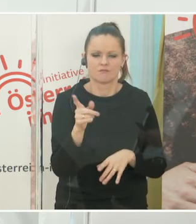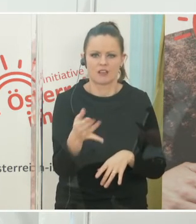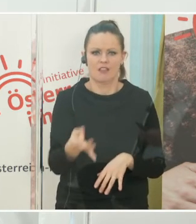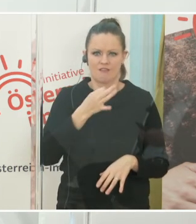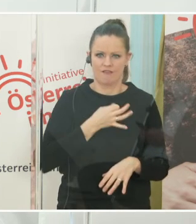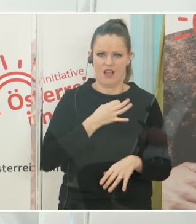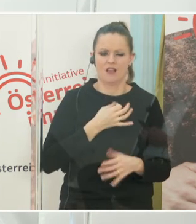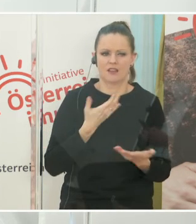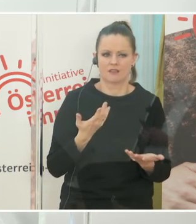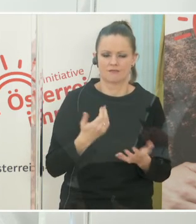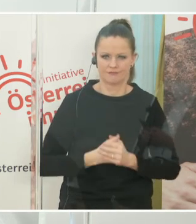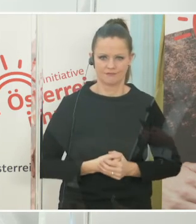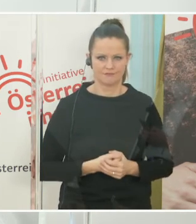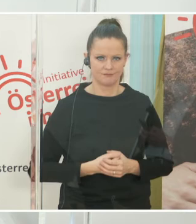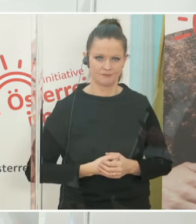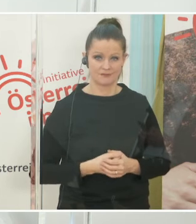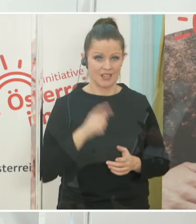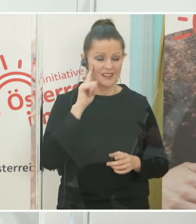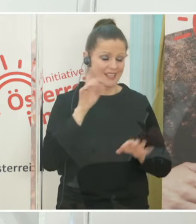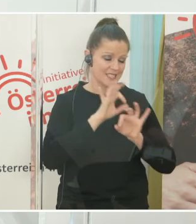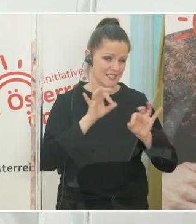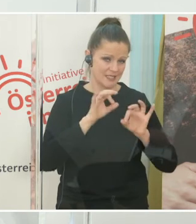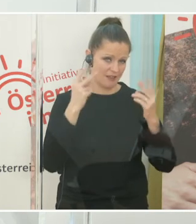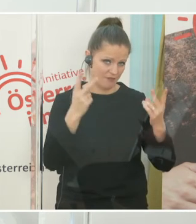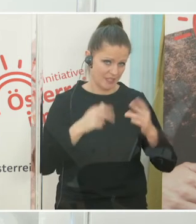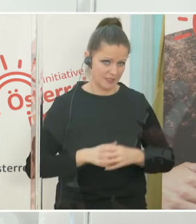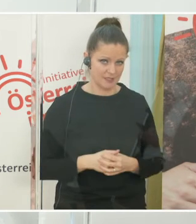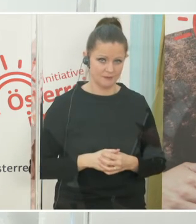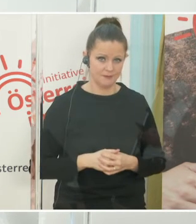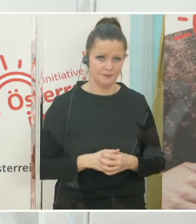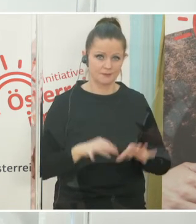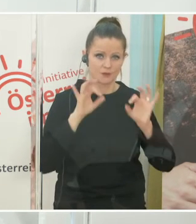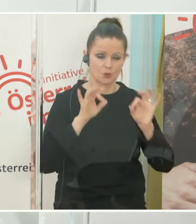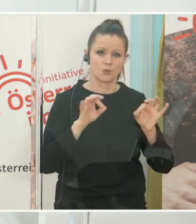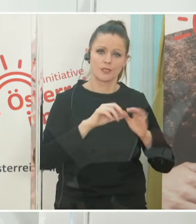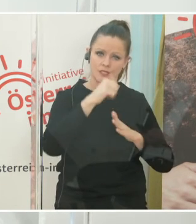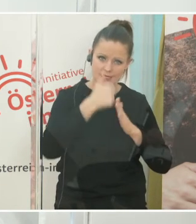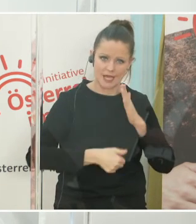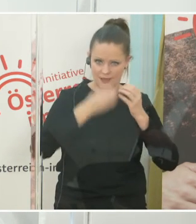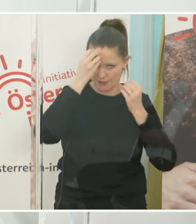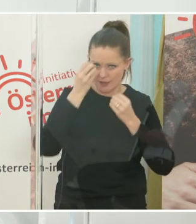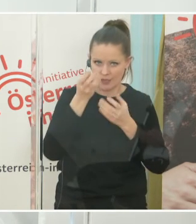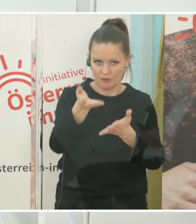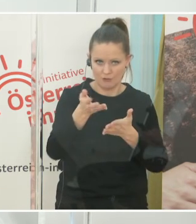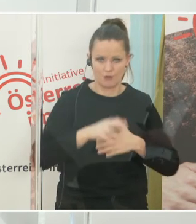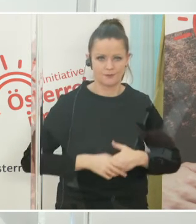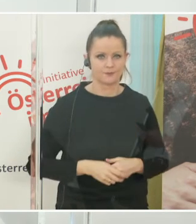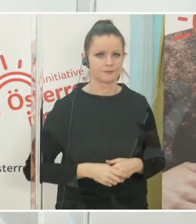sozusagen informieren kann. Was ich auch glaube, was sehr wichtig ist, eine gute und einheitliche Information zu bieten.